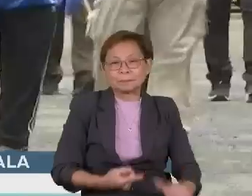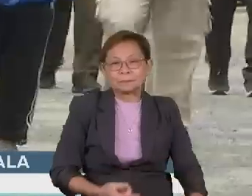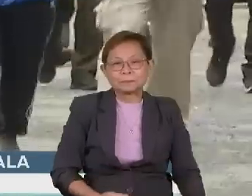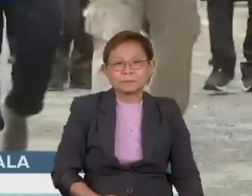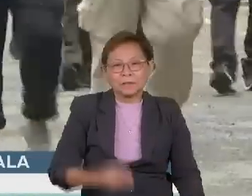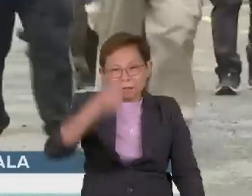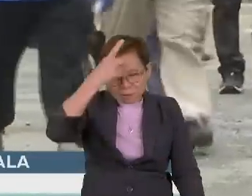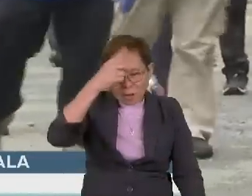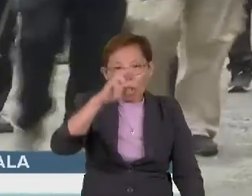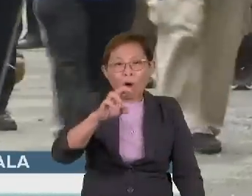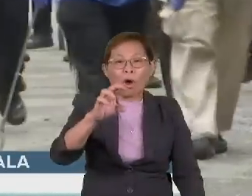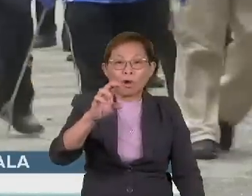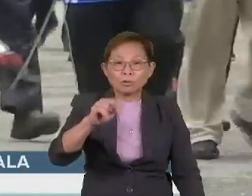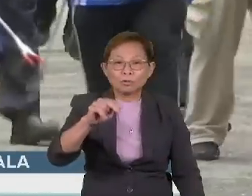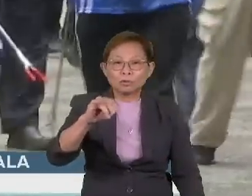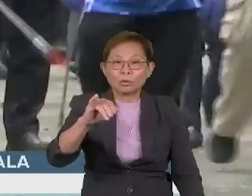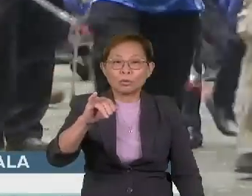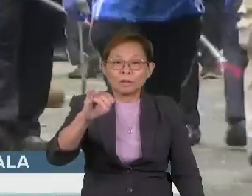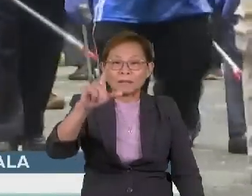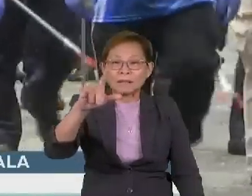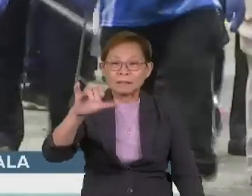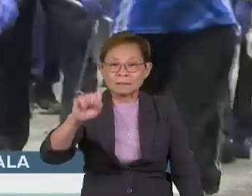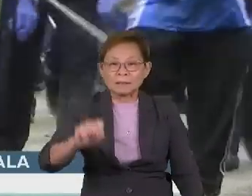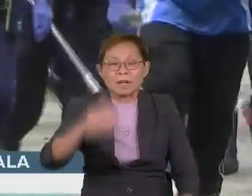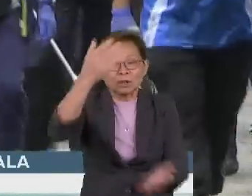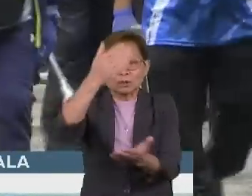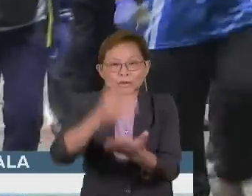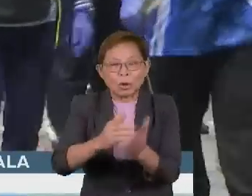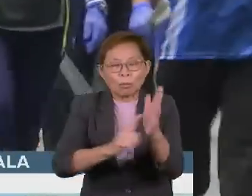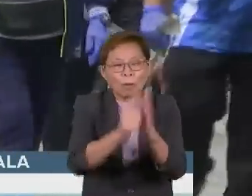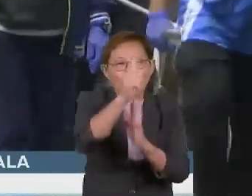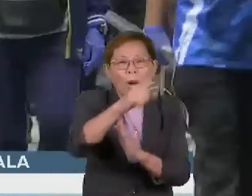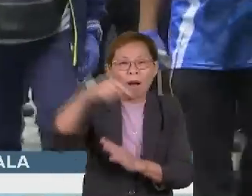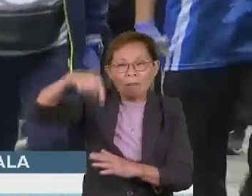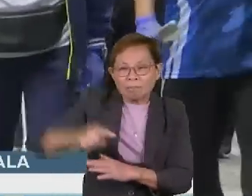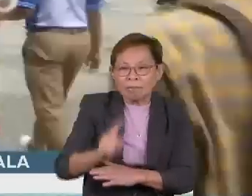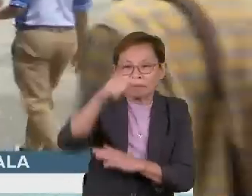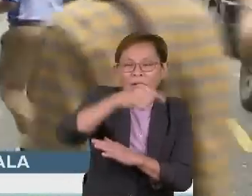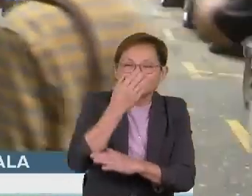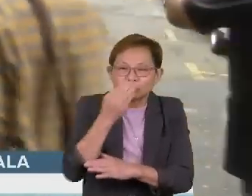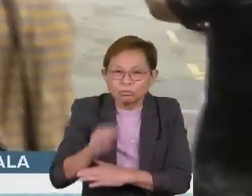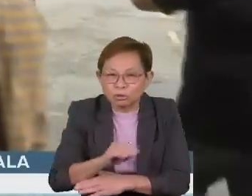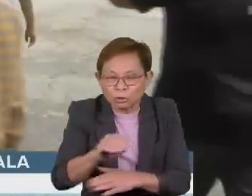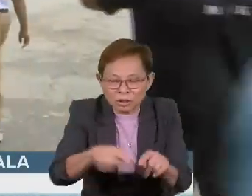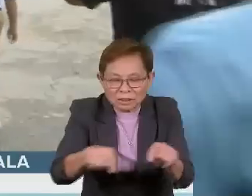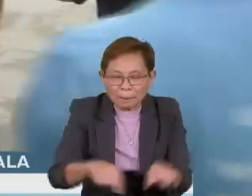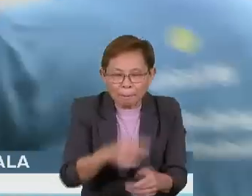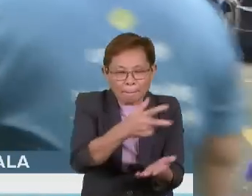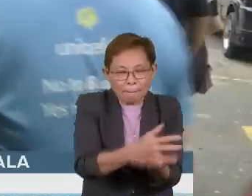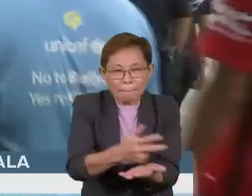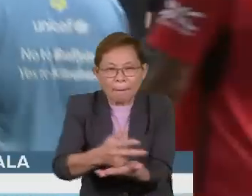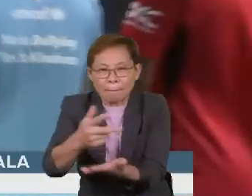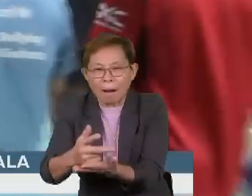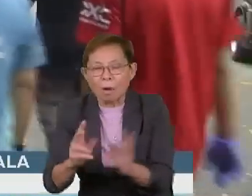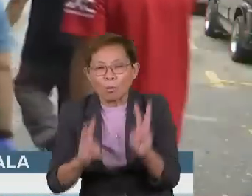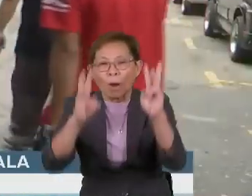Datuk Norliza berucap melancarkan kempen perangi lipas lala tikus dan nyamuk lilatin di kawasan pakir Wisma